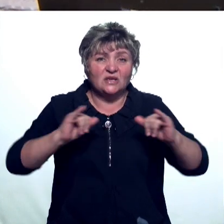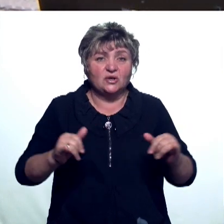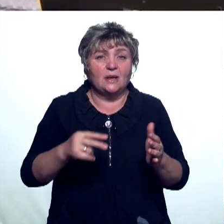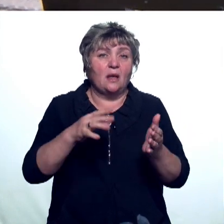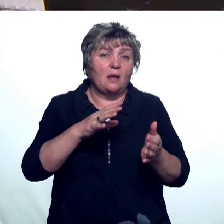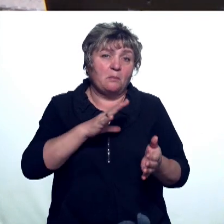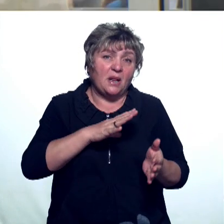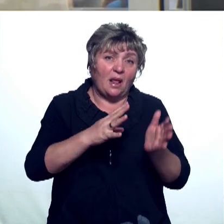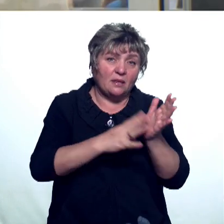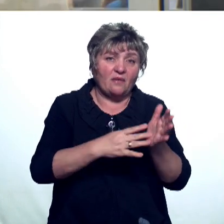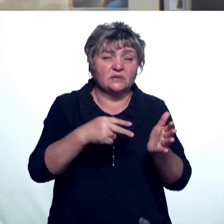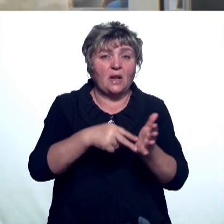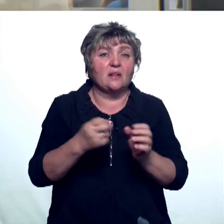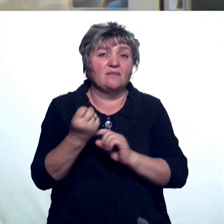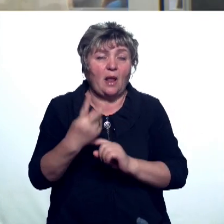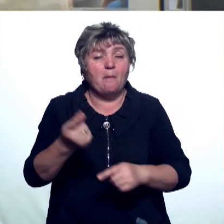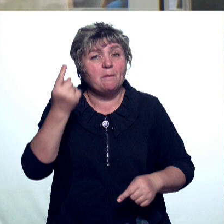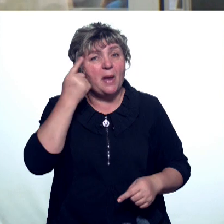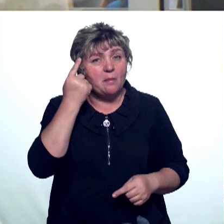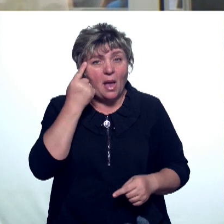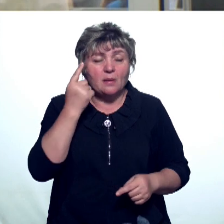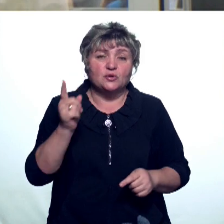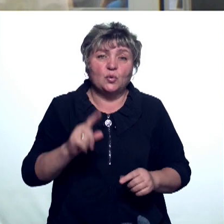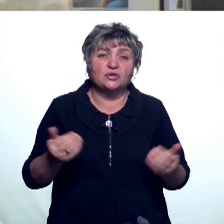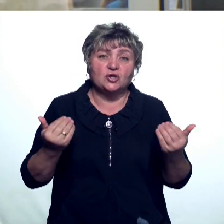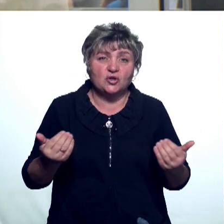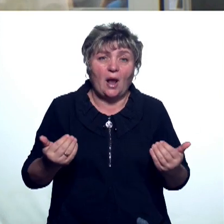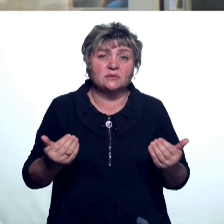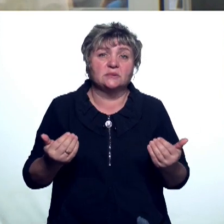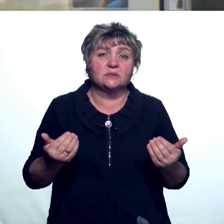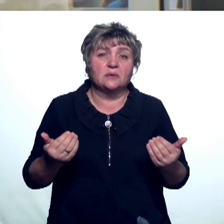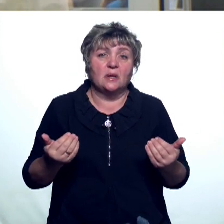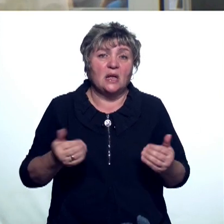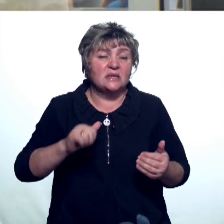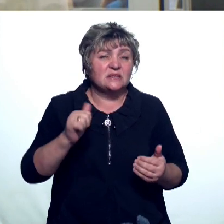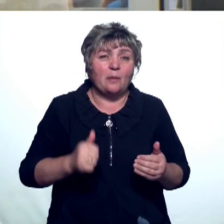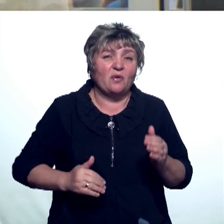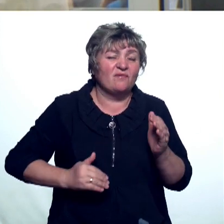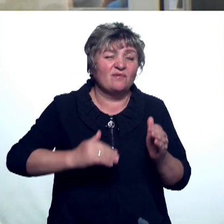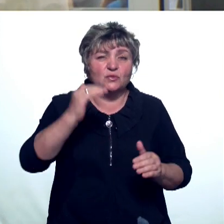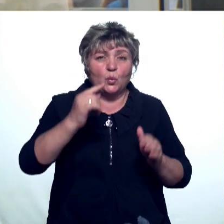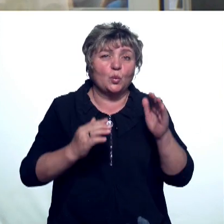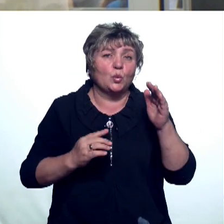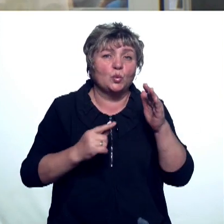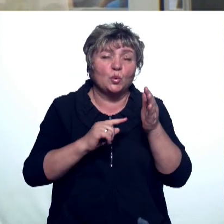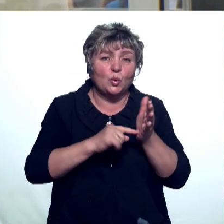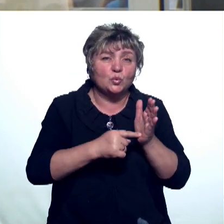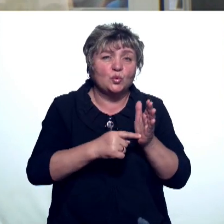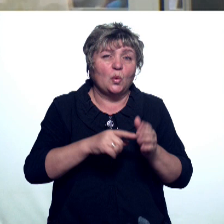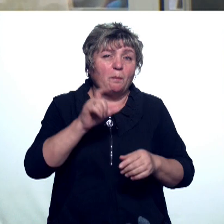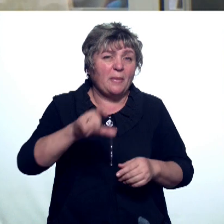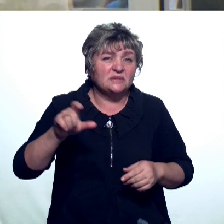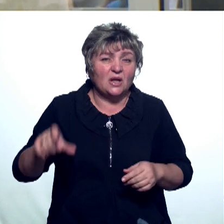вместо 9. Понимаем, что сейчас еще мы не вышли на самую высокую точку этих пациентов. Я не